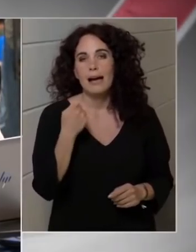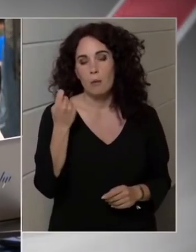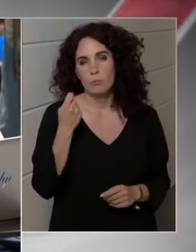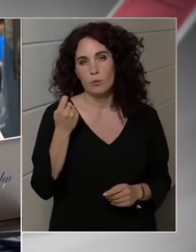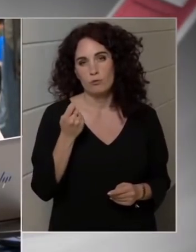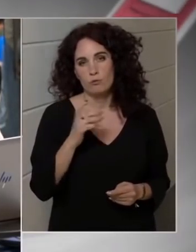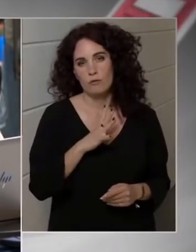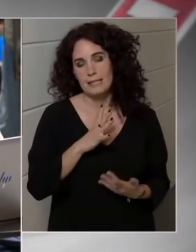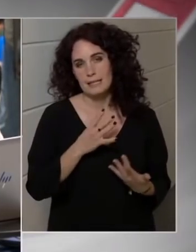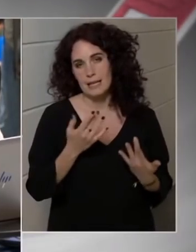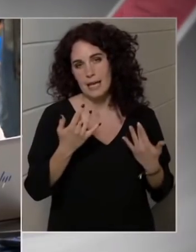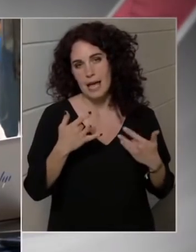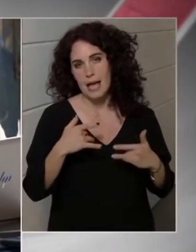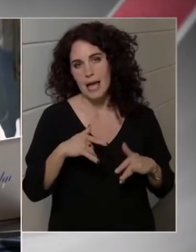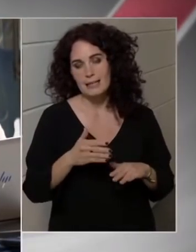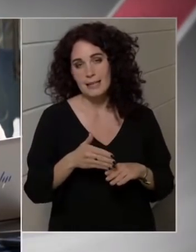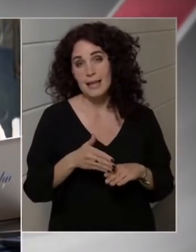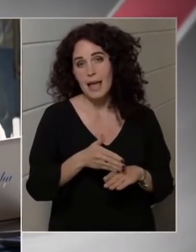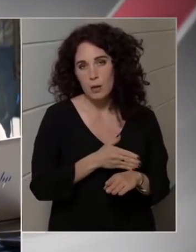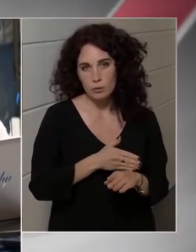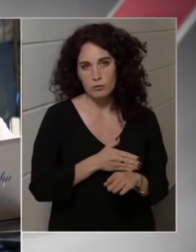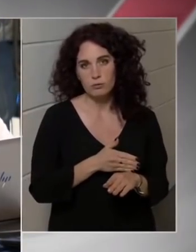mozgósítják majd. Köszönöm szépen!